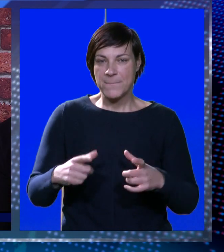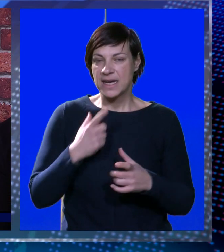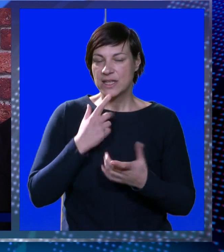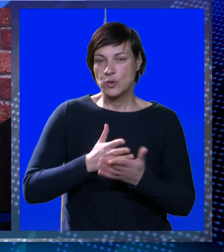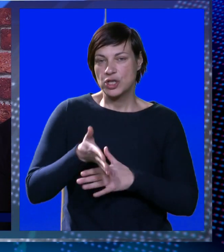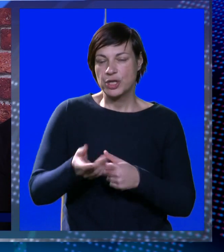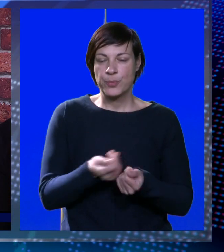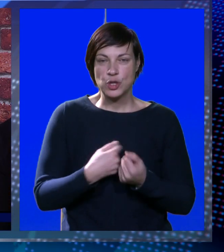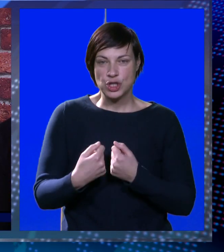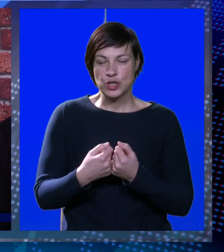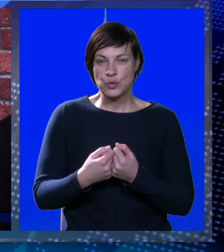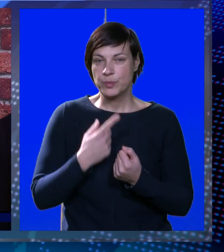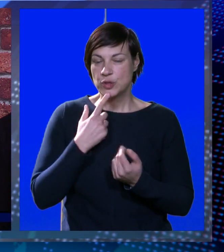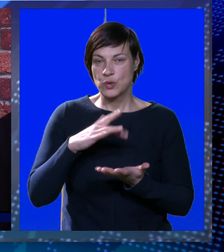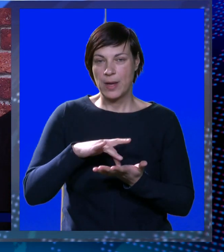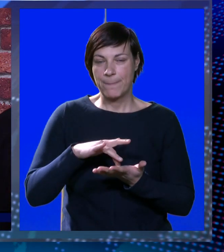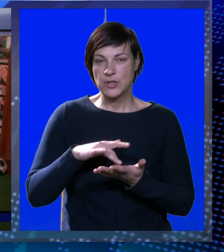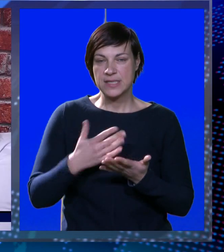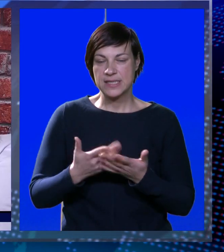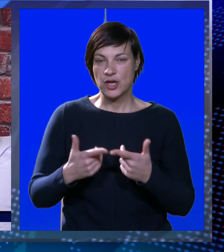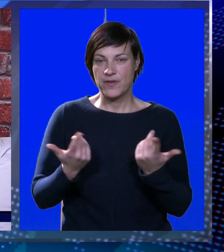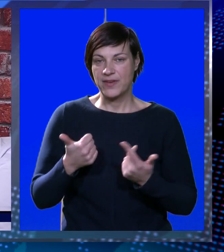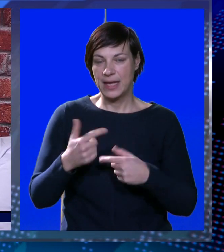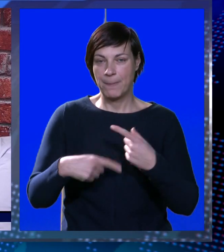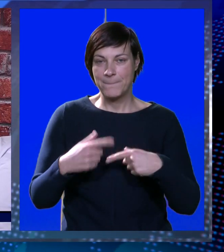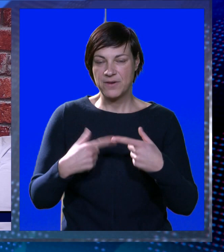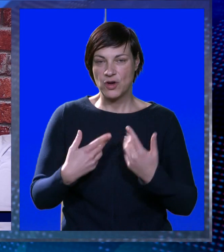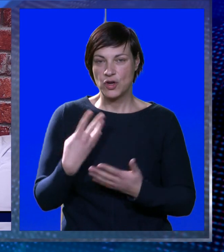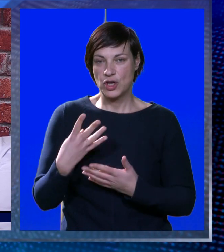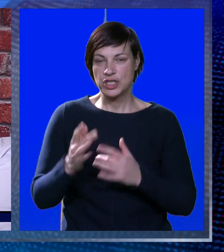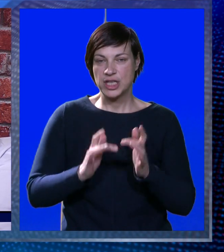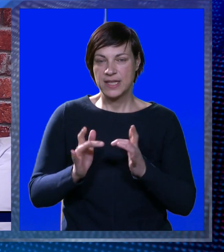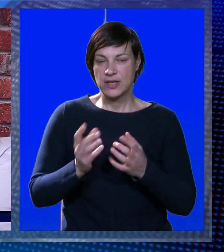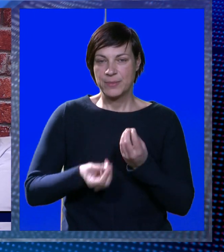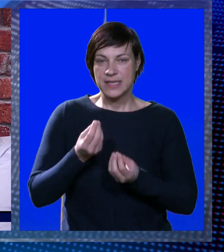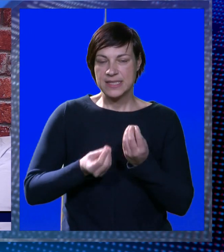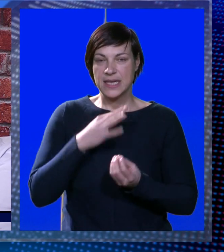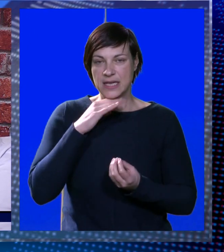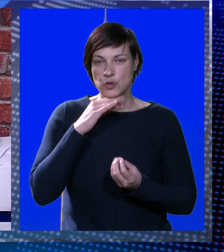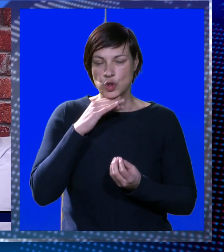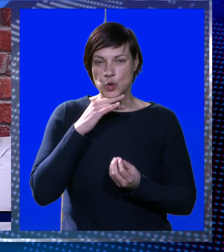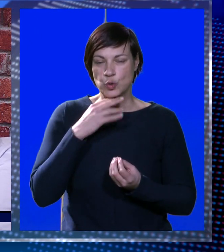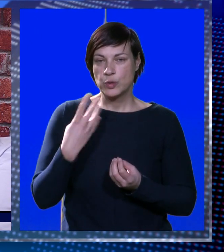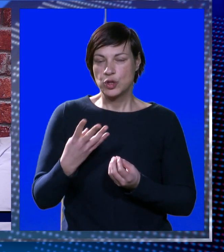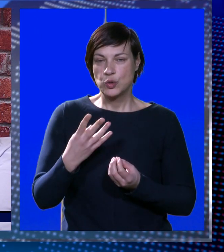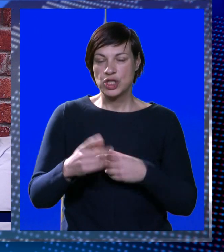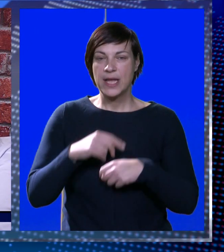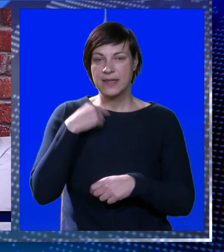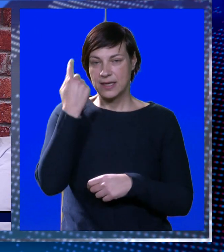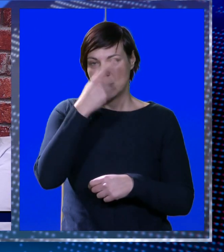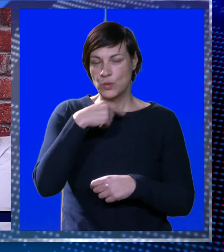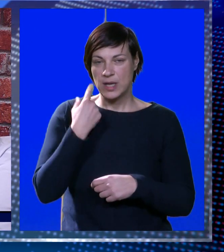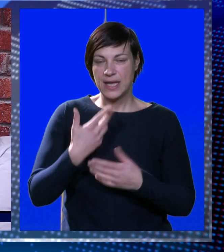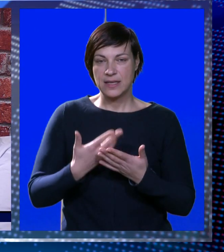parketu. kako će projeći skupinu kao s koje pozicije. Ovaj vikend je prvo kolo. Četiri utakmice su odigrali u sobotu, četiri utakmice u nedijinu.